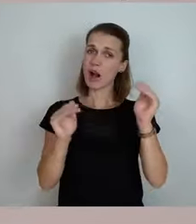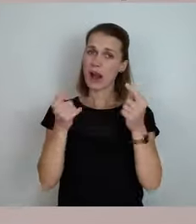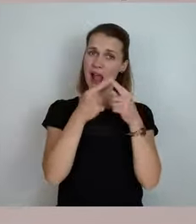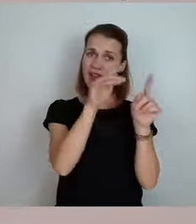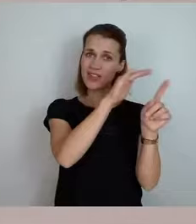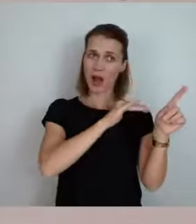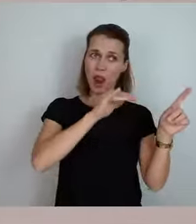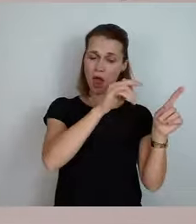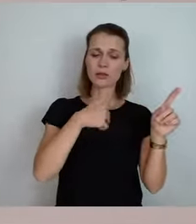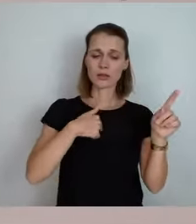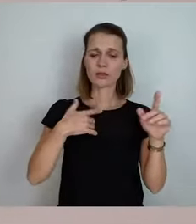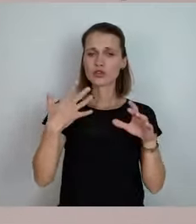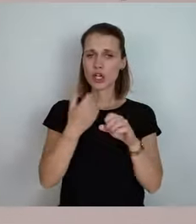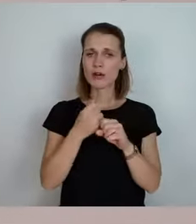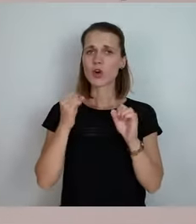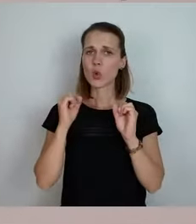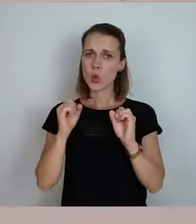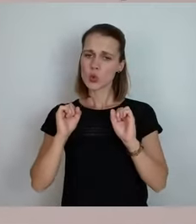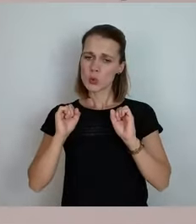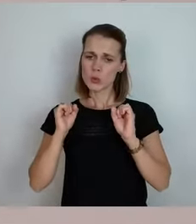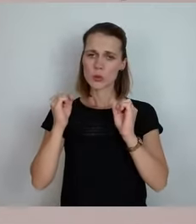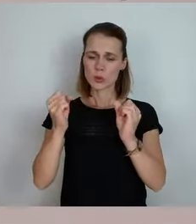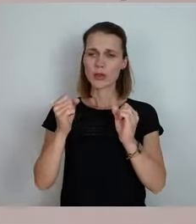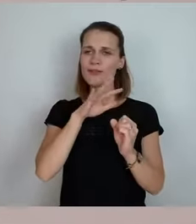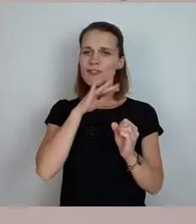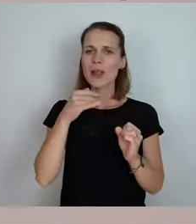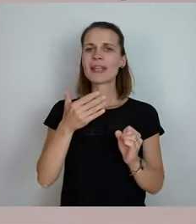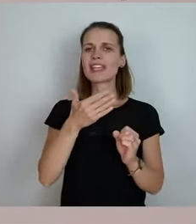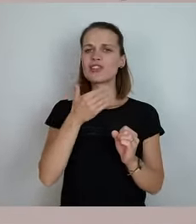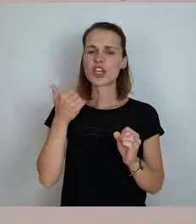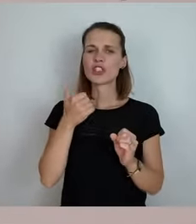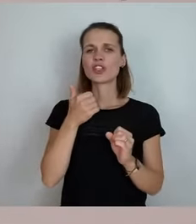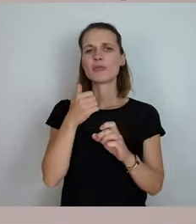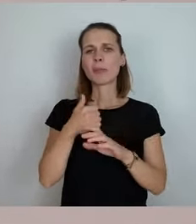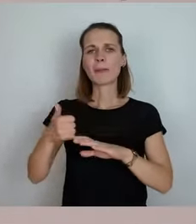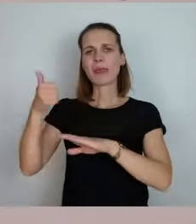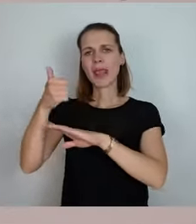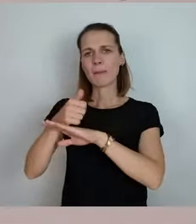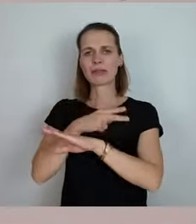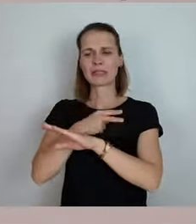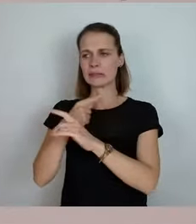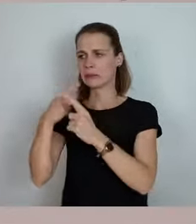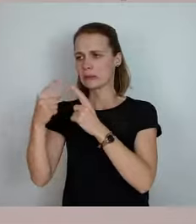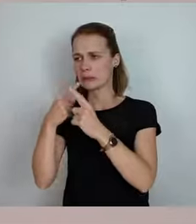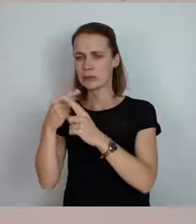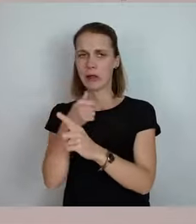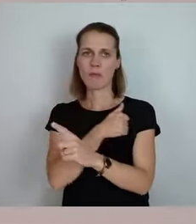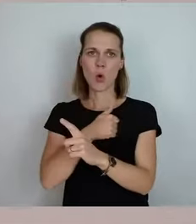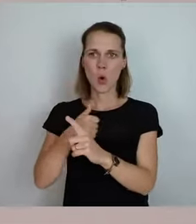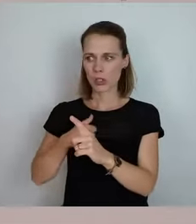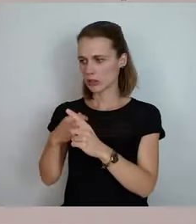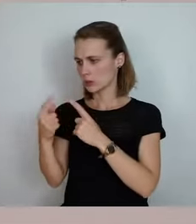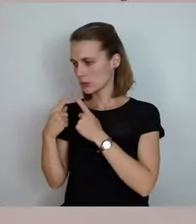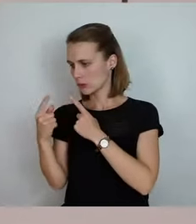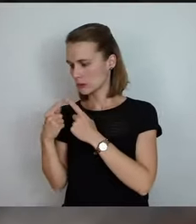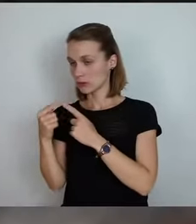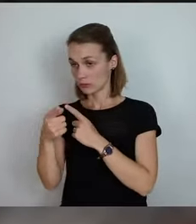Ich habe viel mit dem tschechischen Premierminister zu tun, wir haben viel mit den Polen zu tun, wenn die dann sagen, da